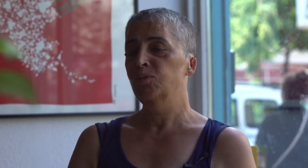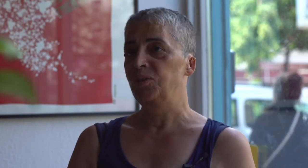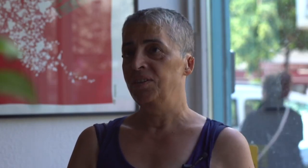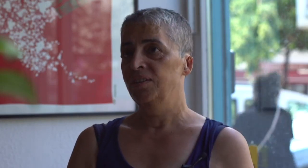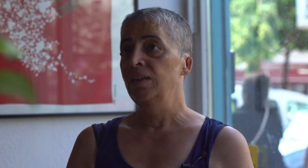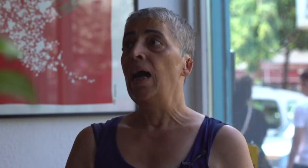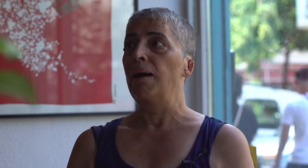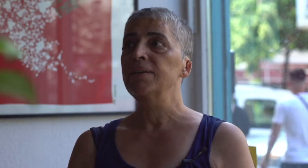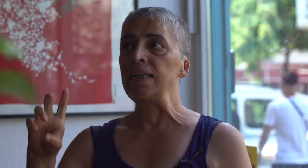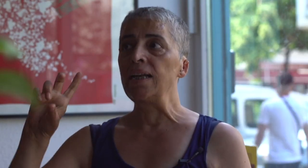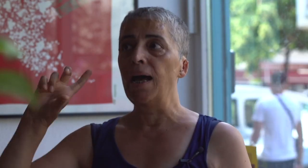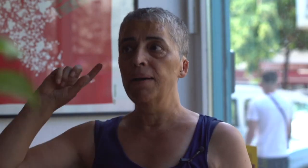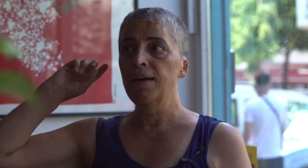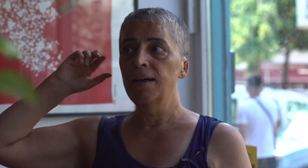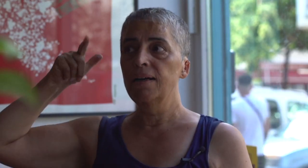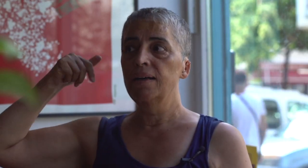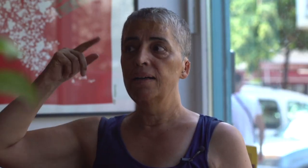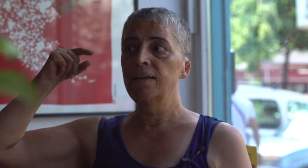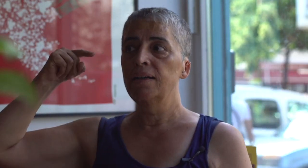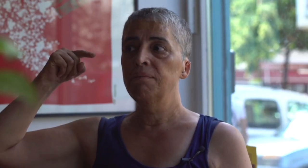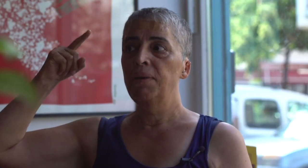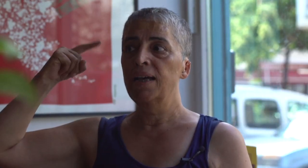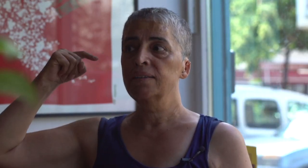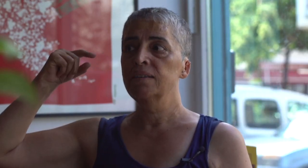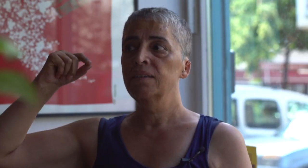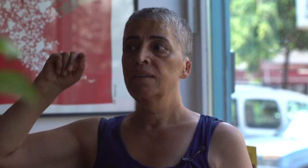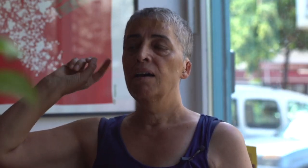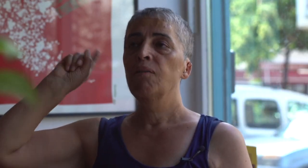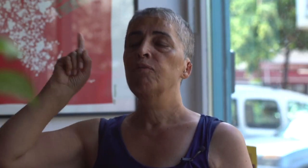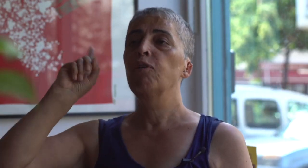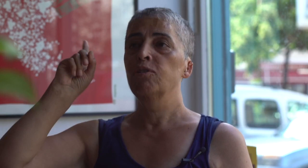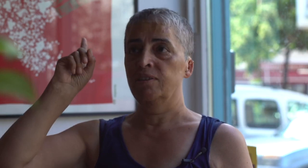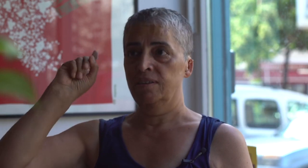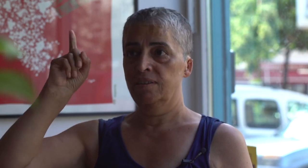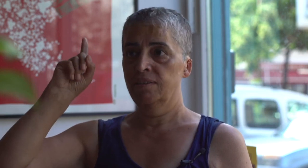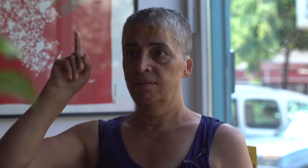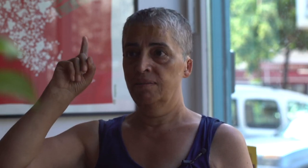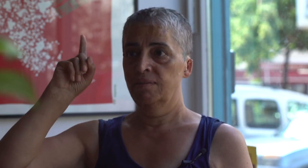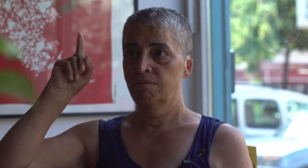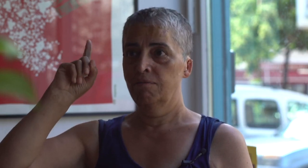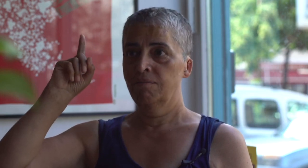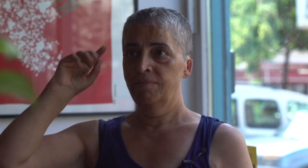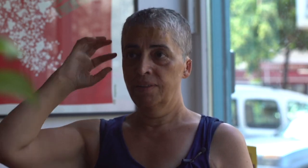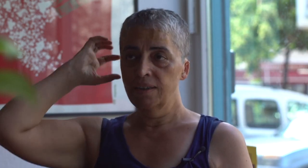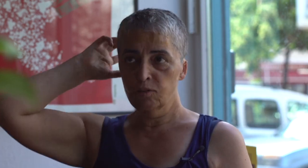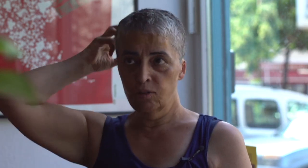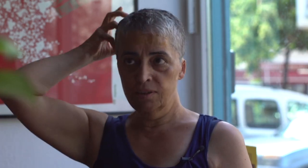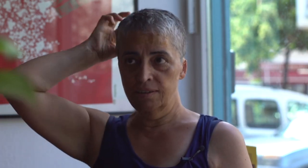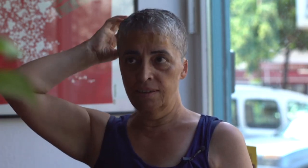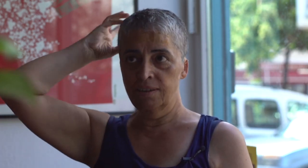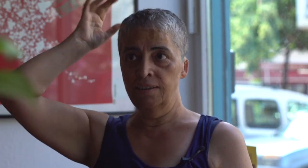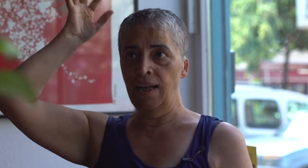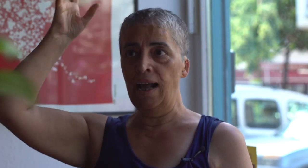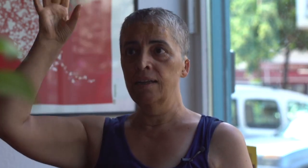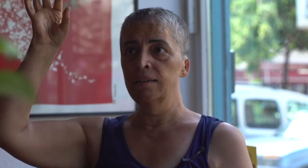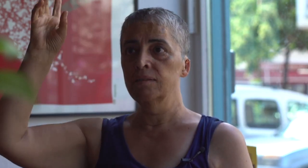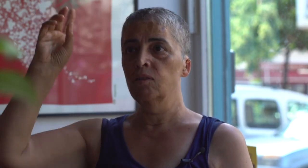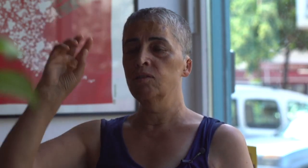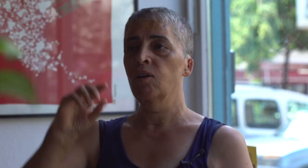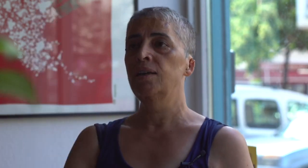Dann bin ich auch durch. Aber dann merkte ich, Vorsicht, ne? So diese